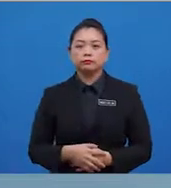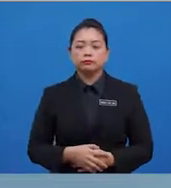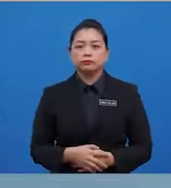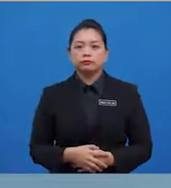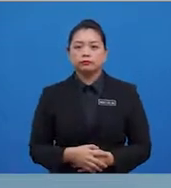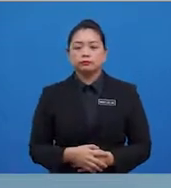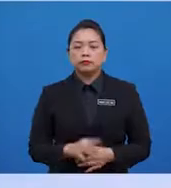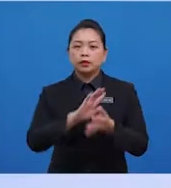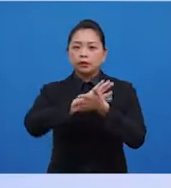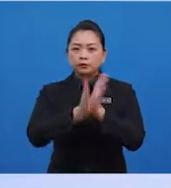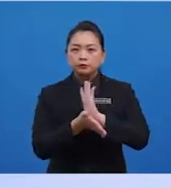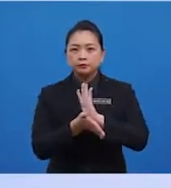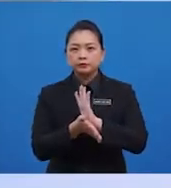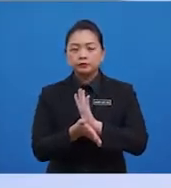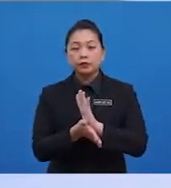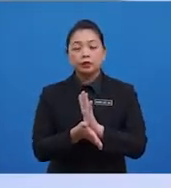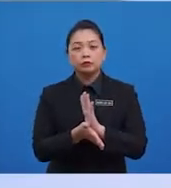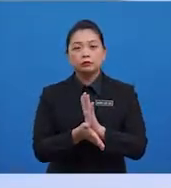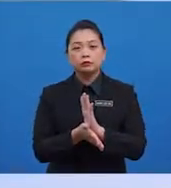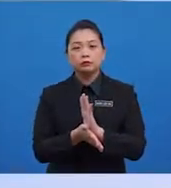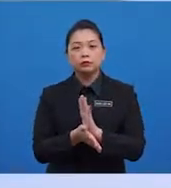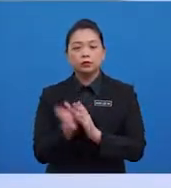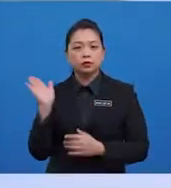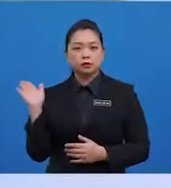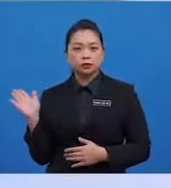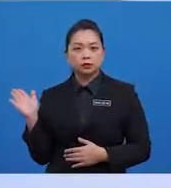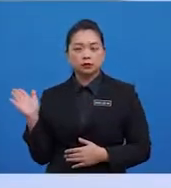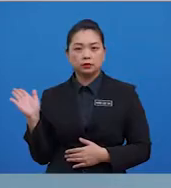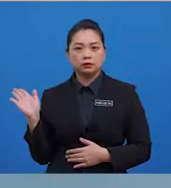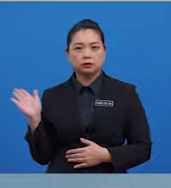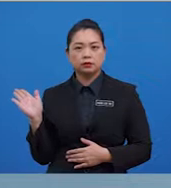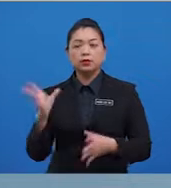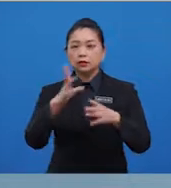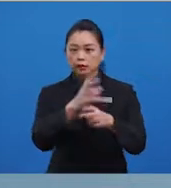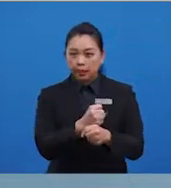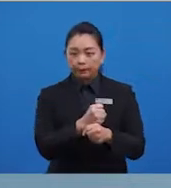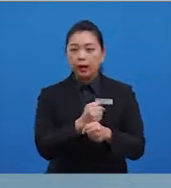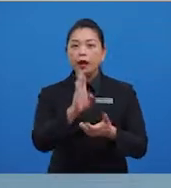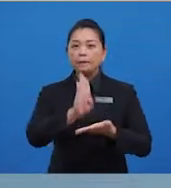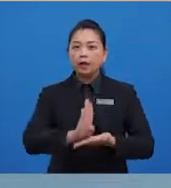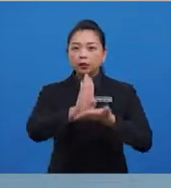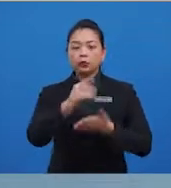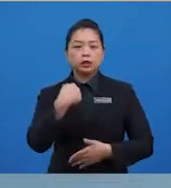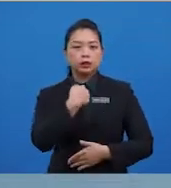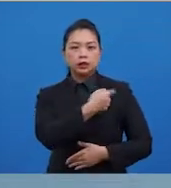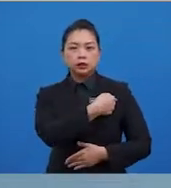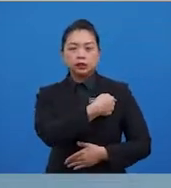keadaan sebegini, sukatan kecenderungan memusak dapat membantu kita